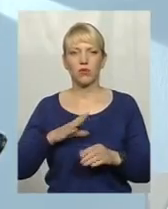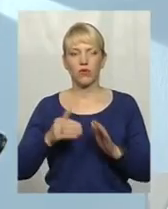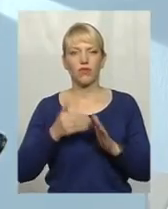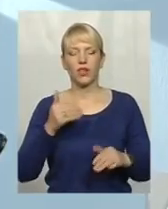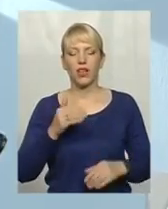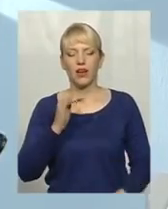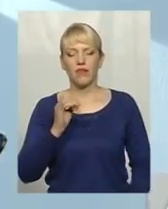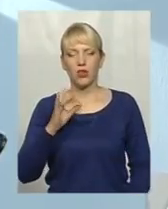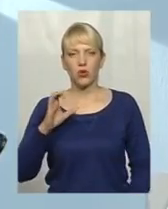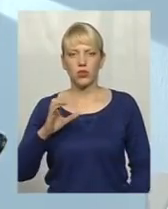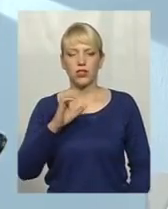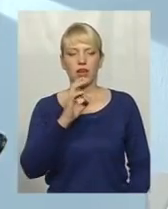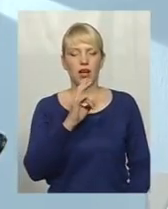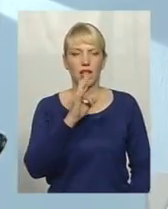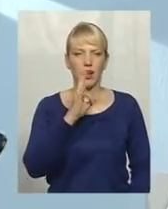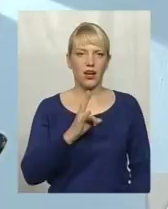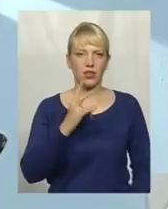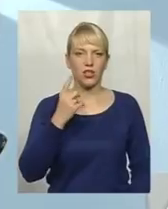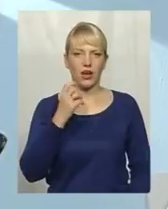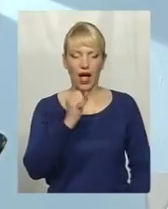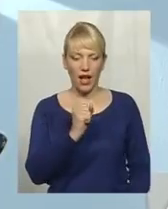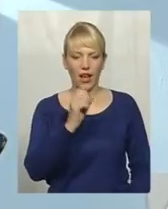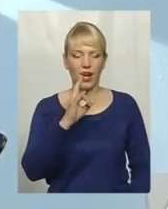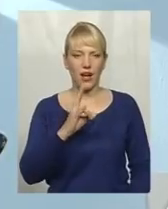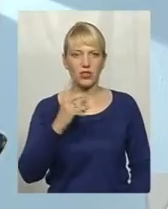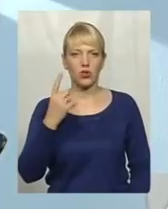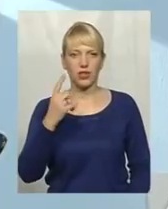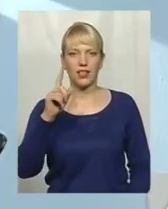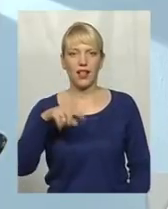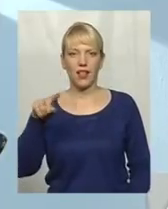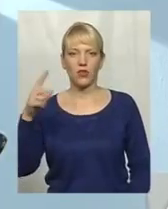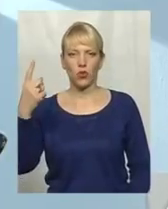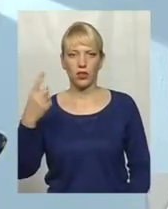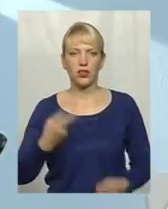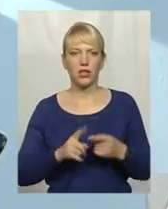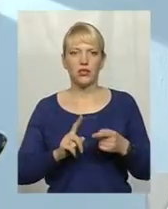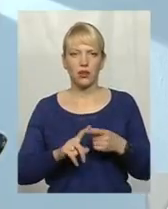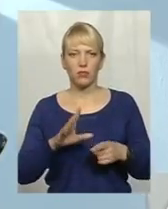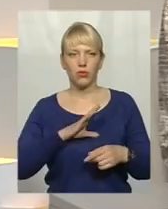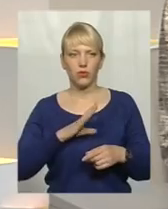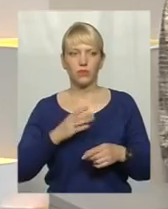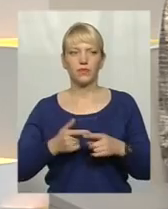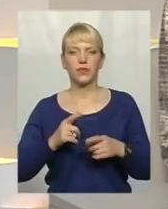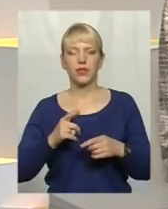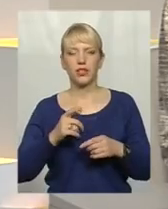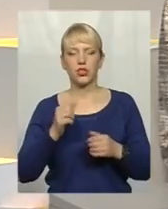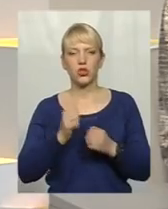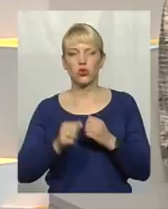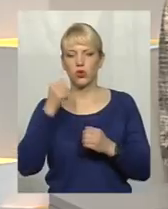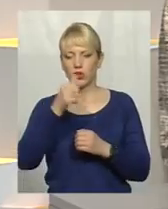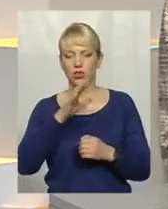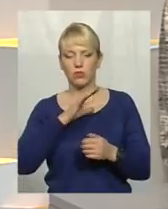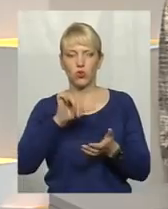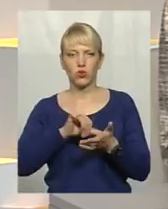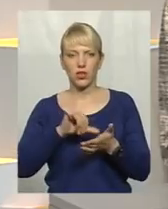вірусом А, H1N1, до якого попередні роки він щорічно участвує в підсезоні, в